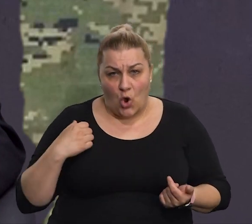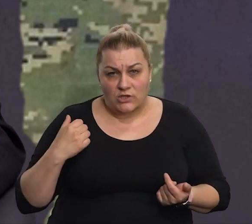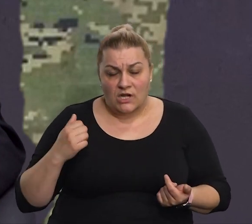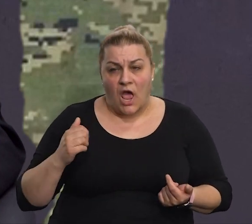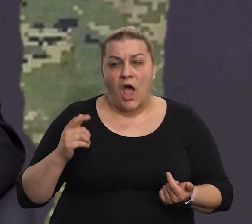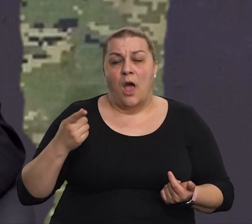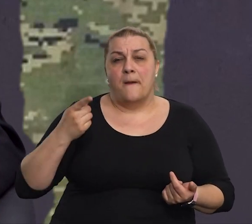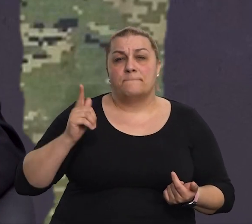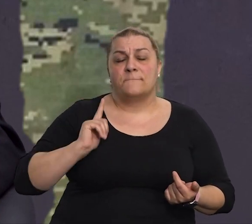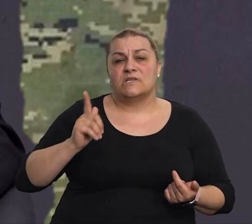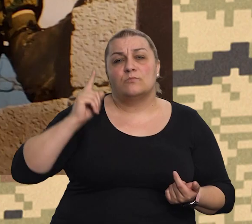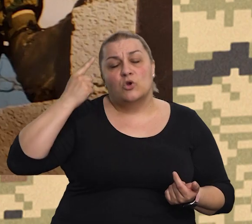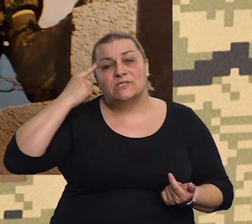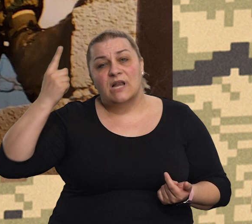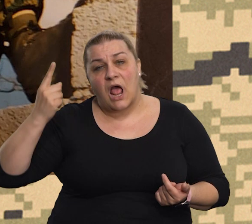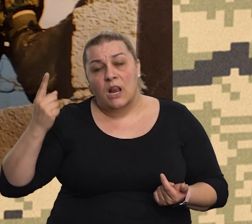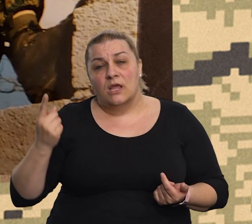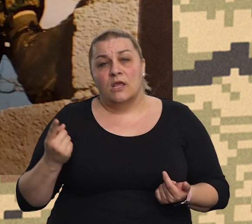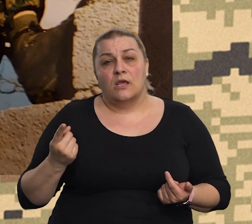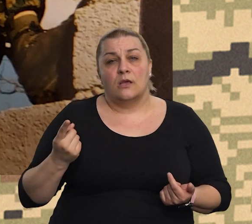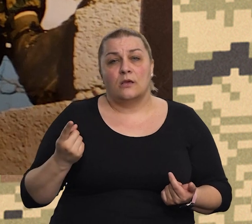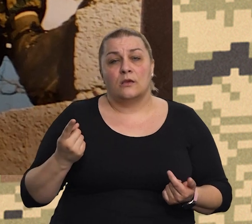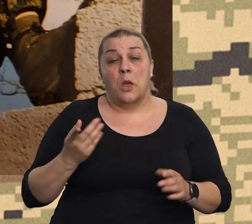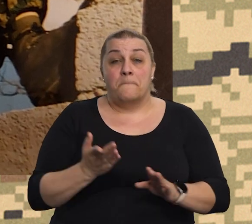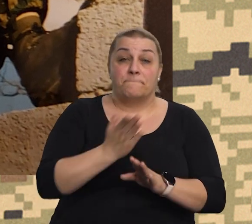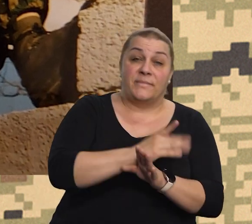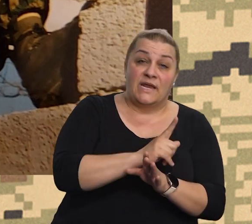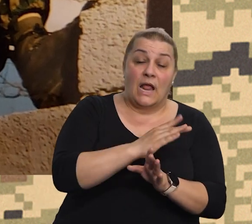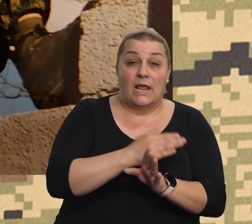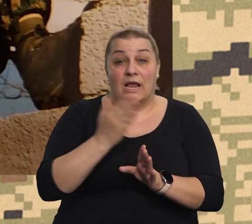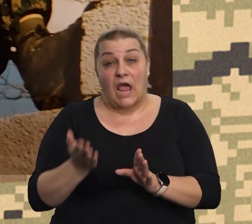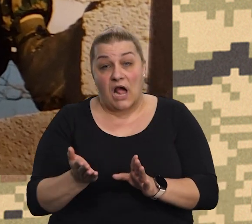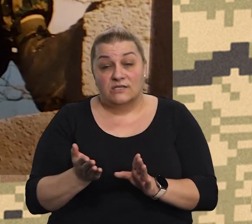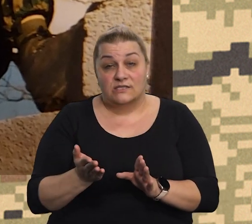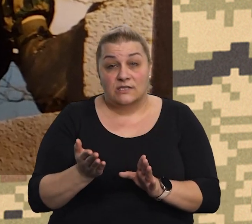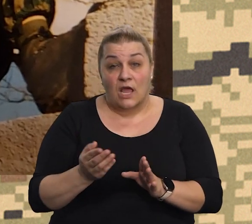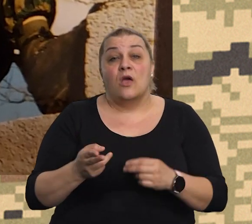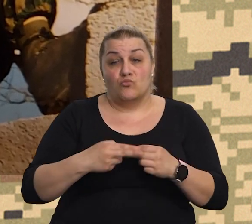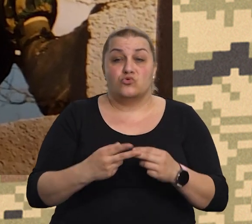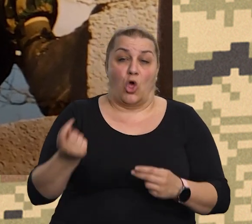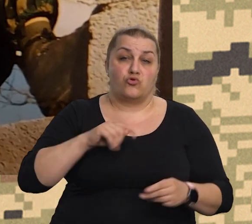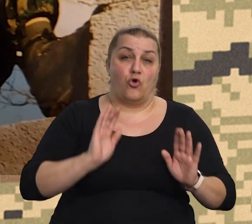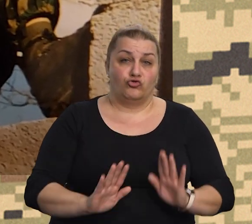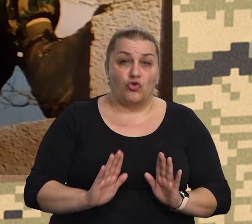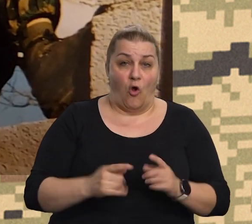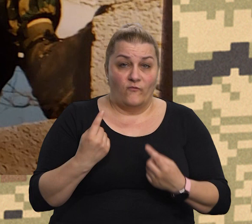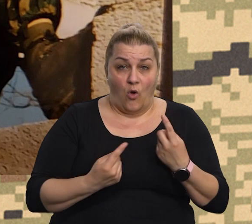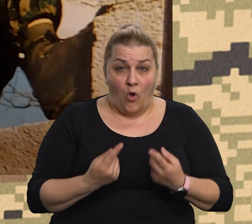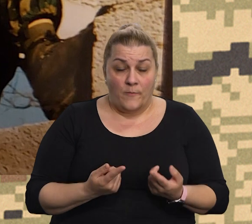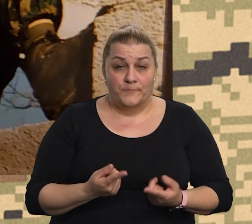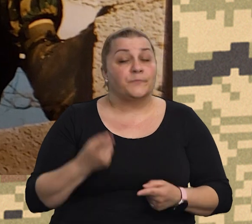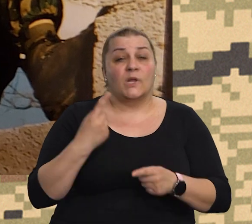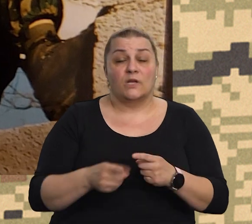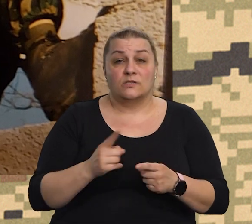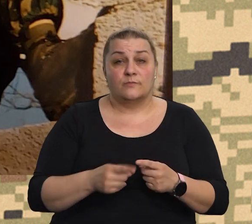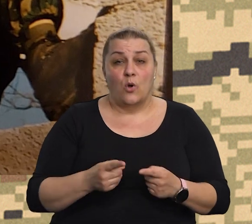spoznali da će prije li kasnije do ovakvih doći, iz rada do toga što